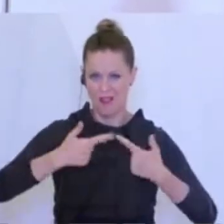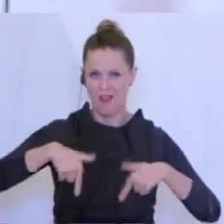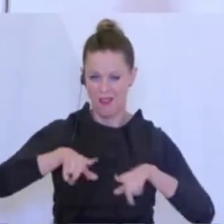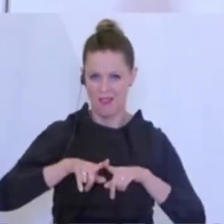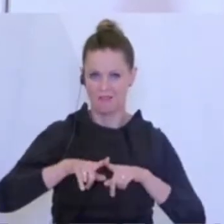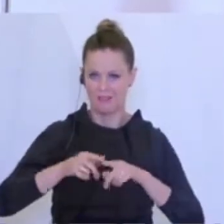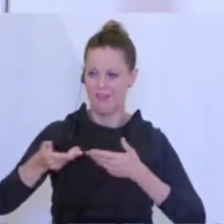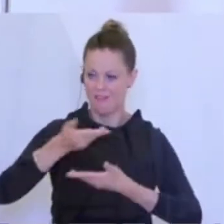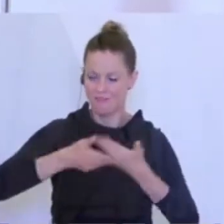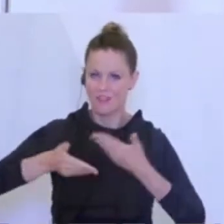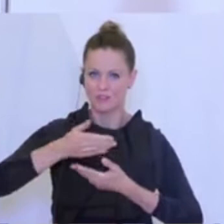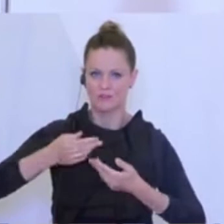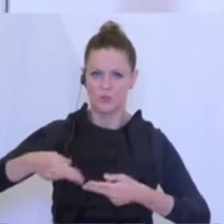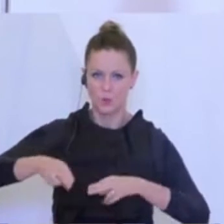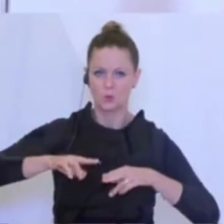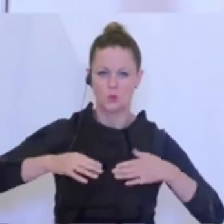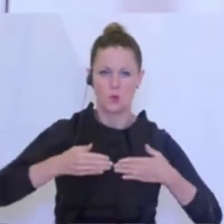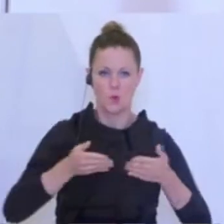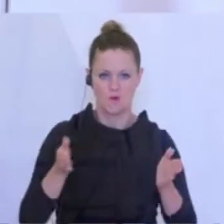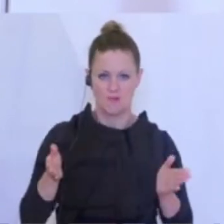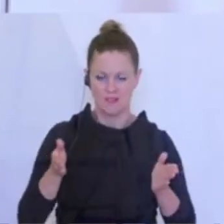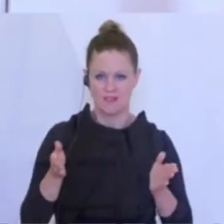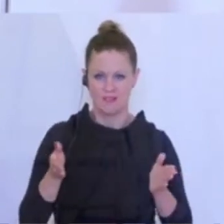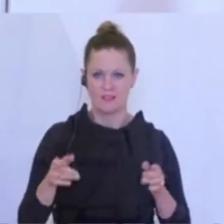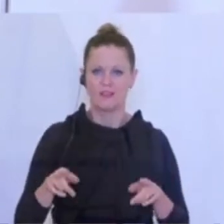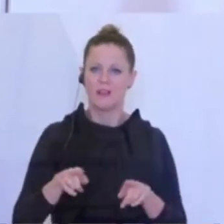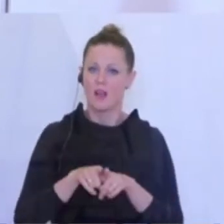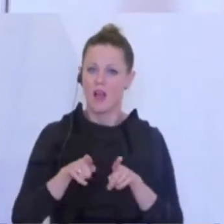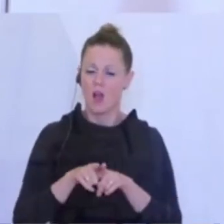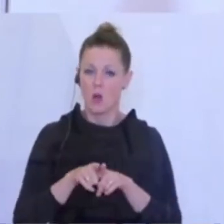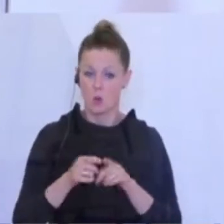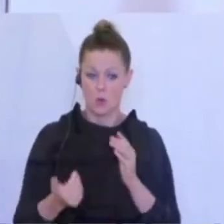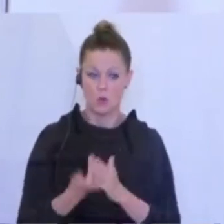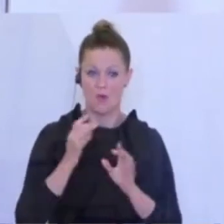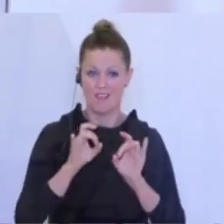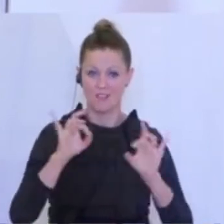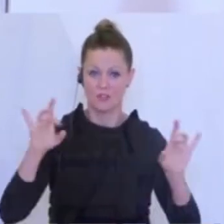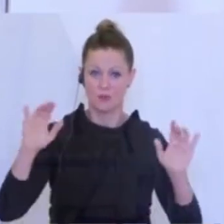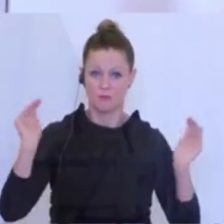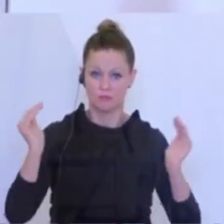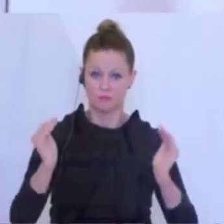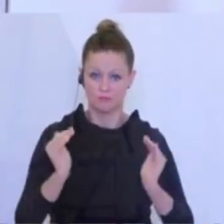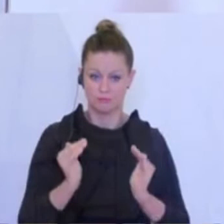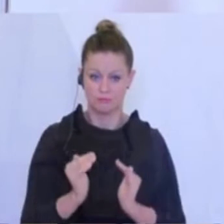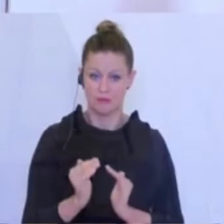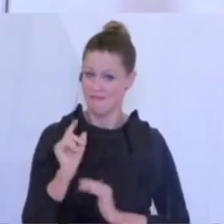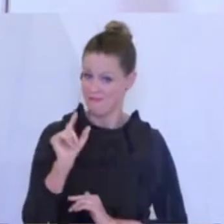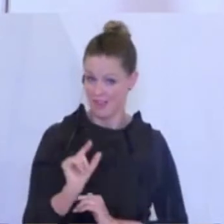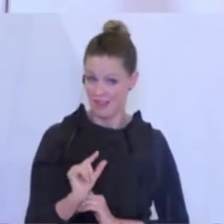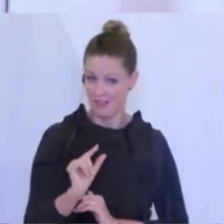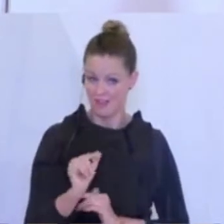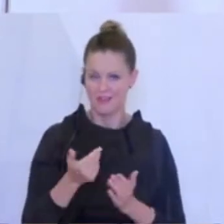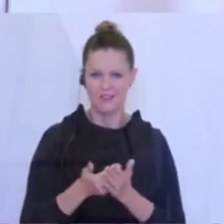das Hochfahren der Wirtschaft, durch die rückläufigen oder niedrigen Zahlen an Neuinfektionen, Gott sei Dank auch wieder mehr